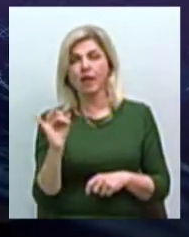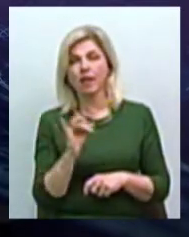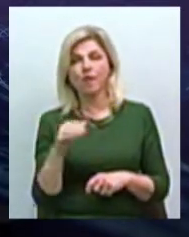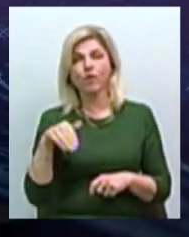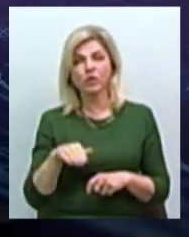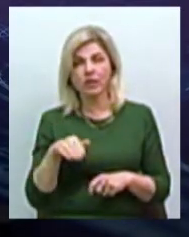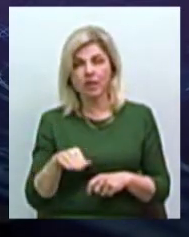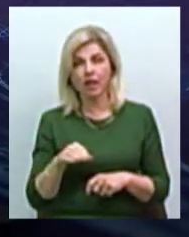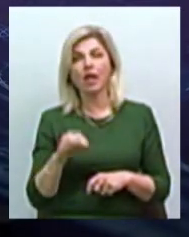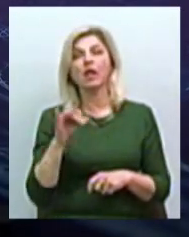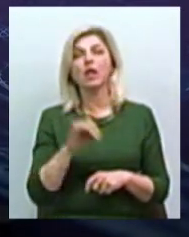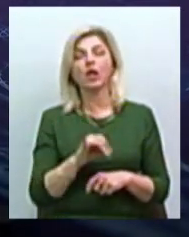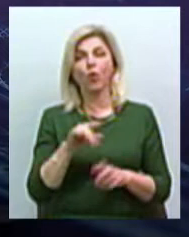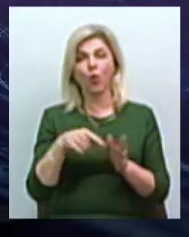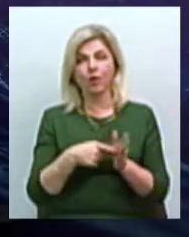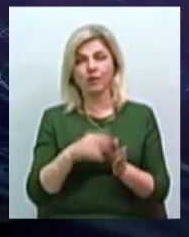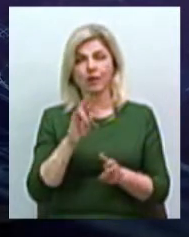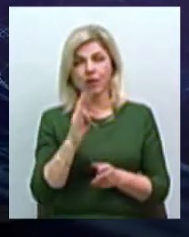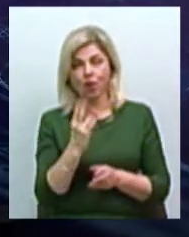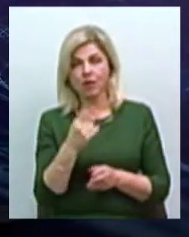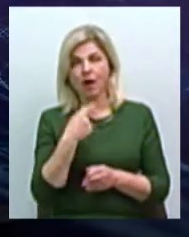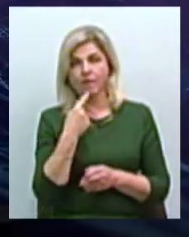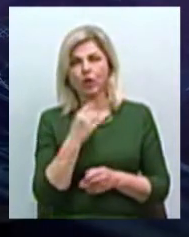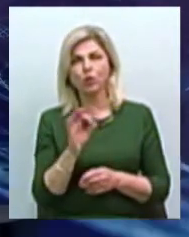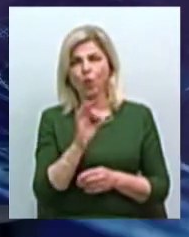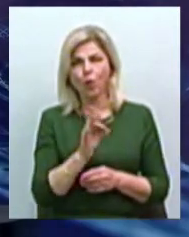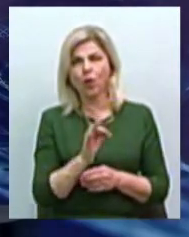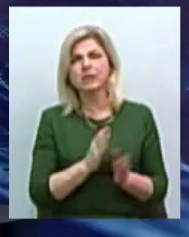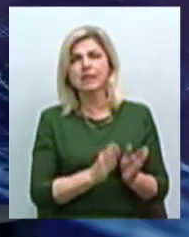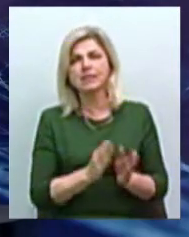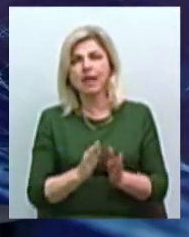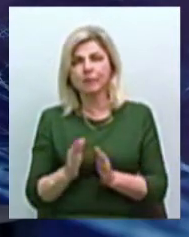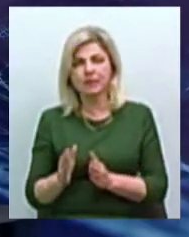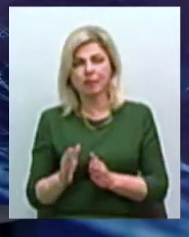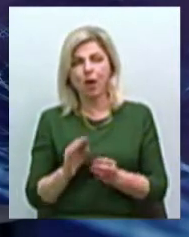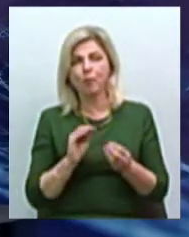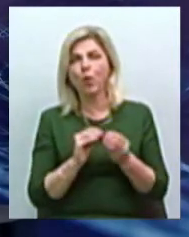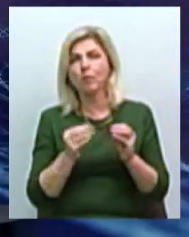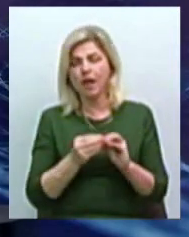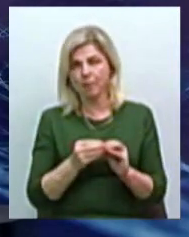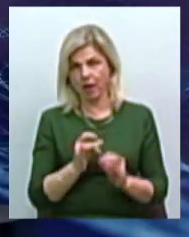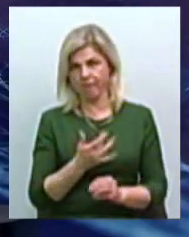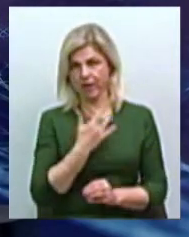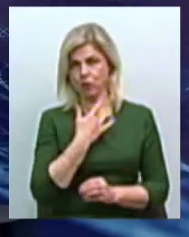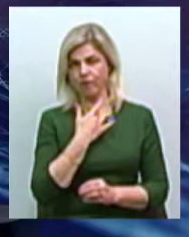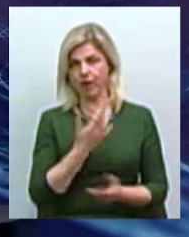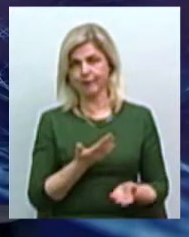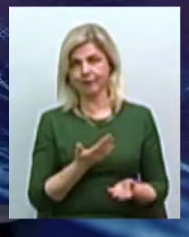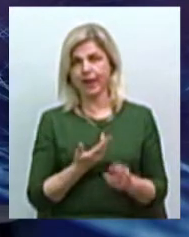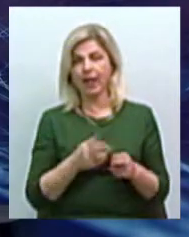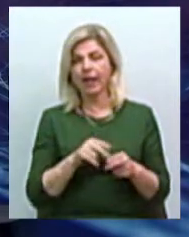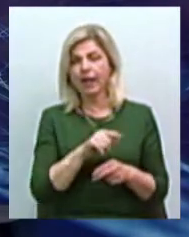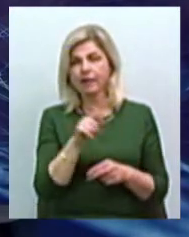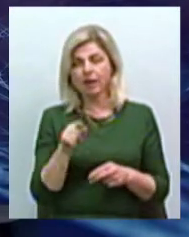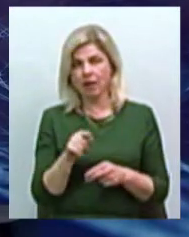городі Ніколаїві, в тому числі говорить о системних, не проблемах, а вызовах. Це вызови тех